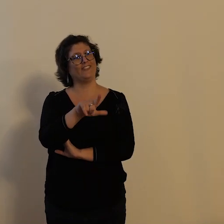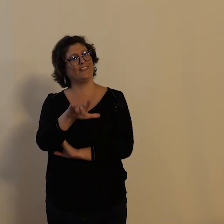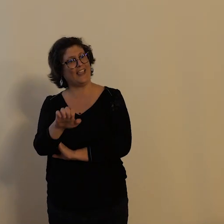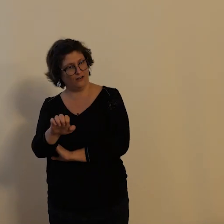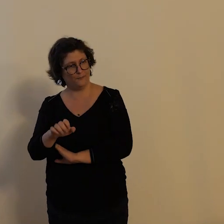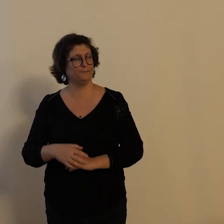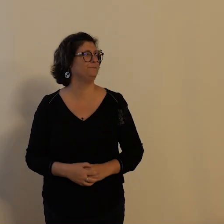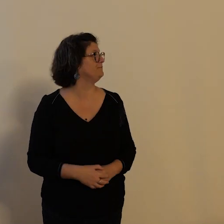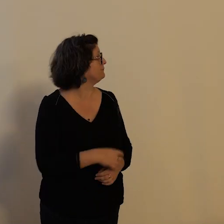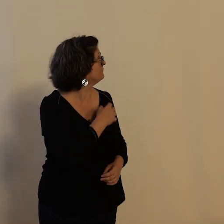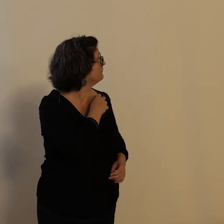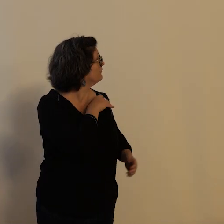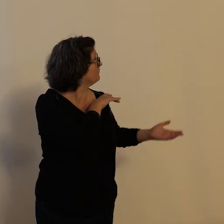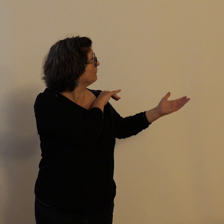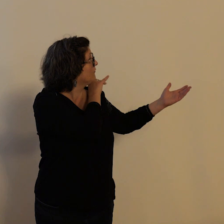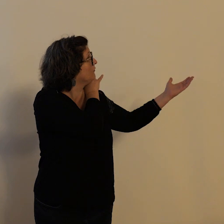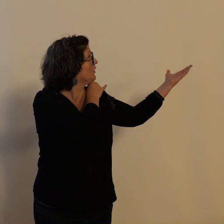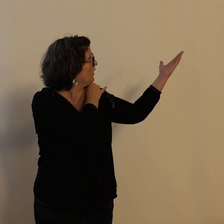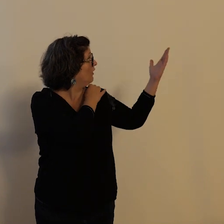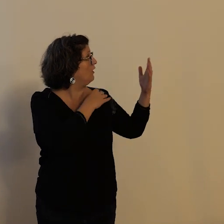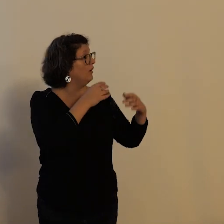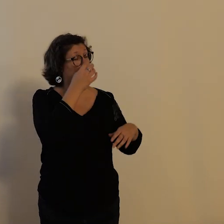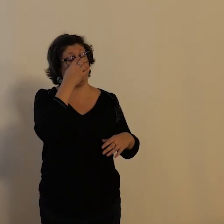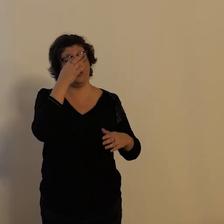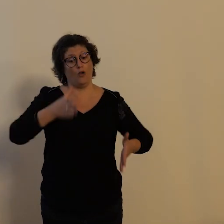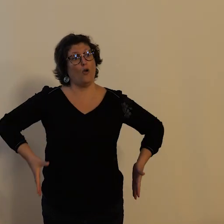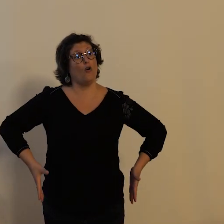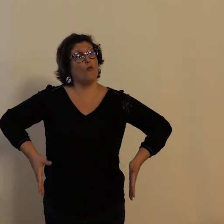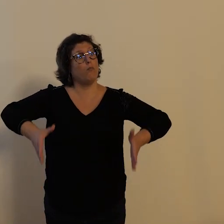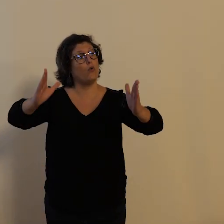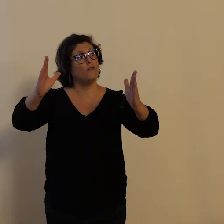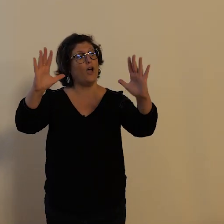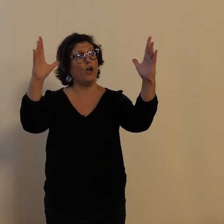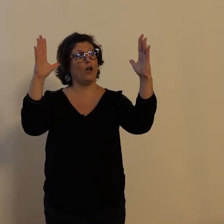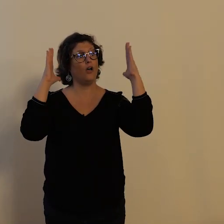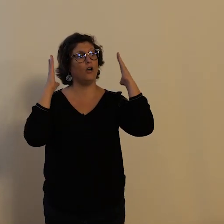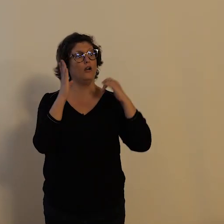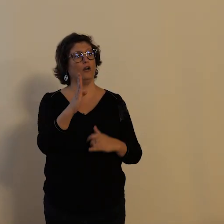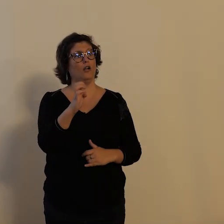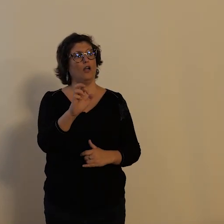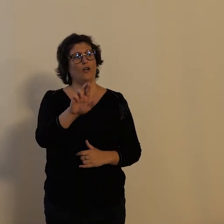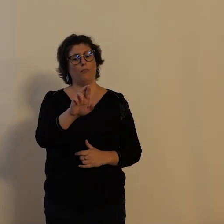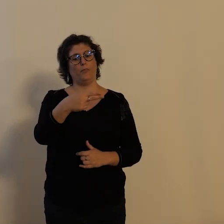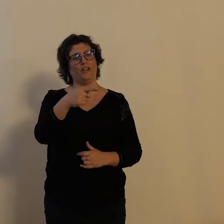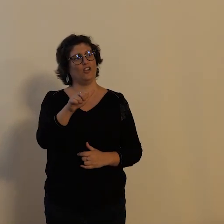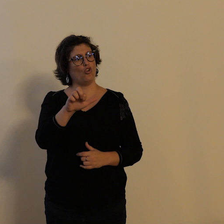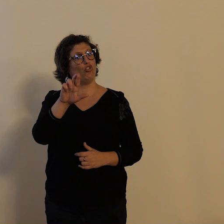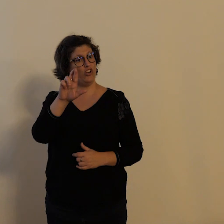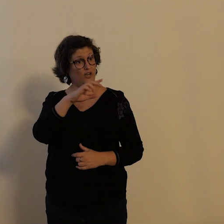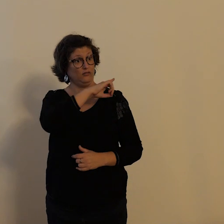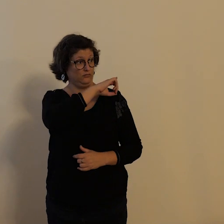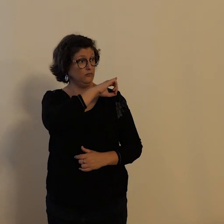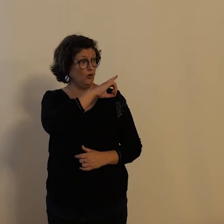et voilà ici donc le boulevard Béranger où vous voyez que la pratique du vélo se fait